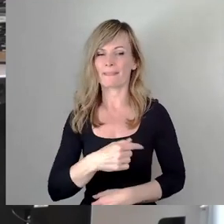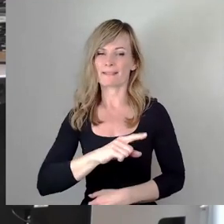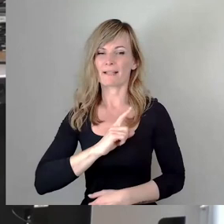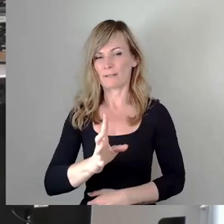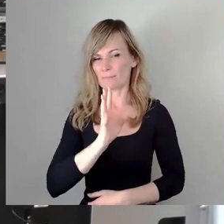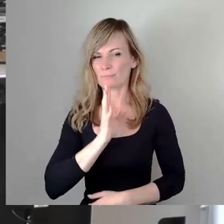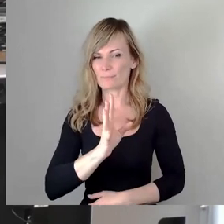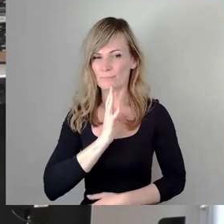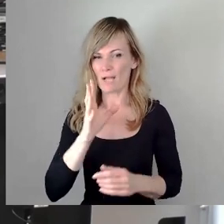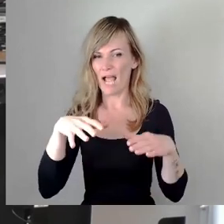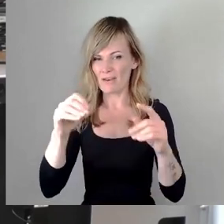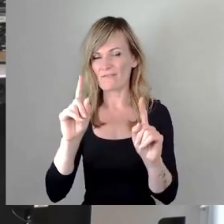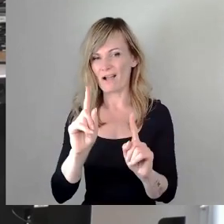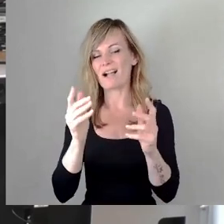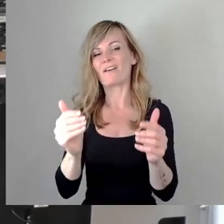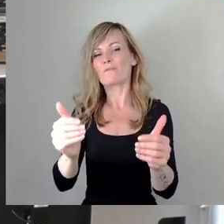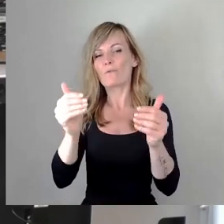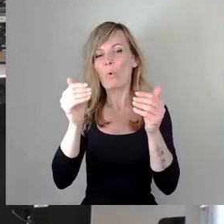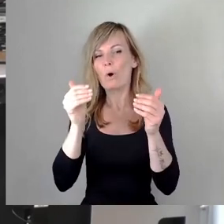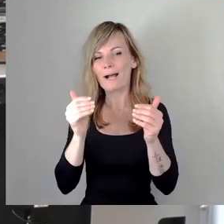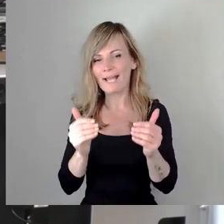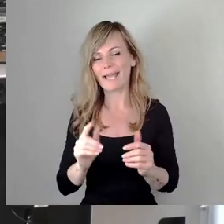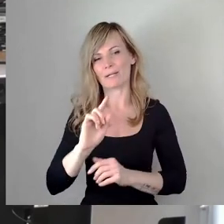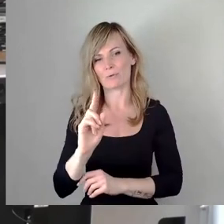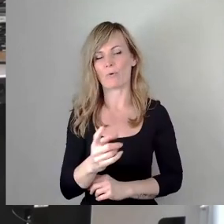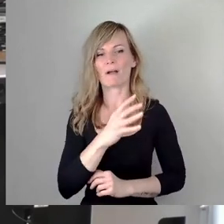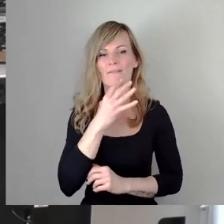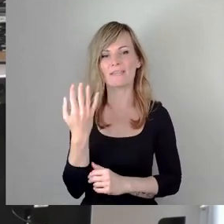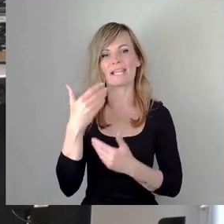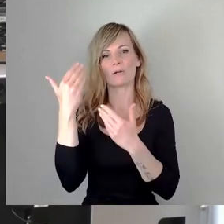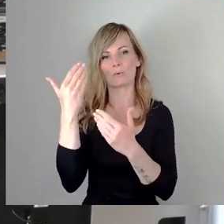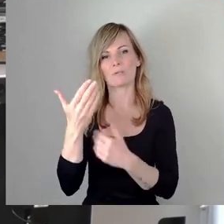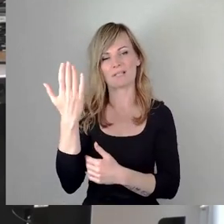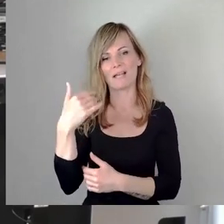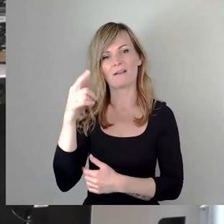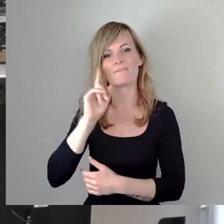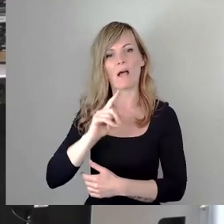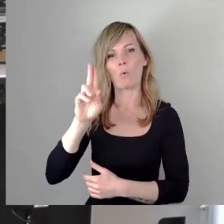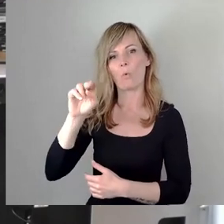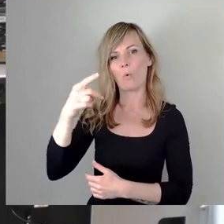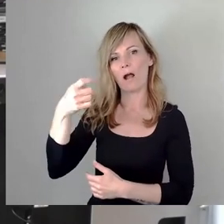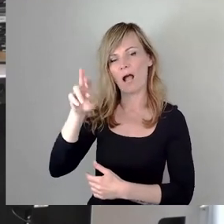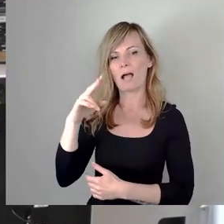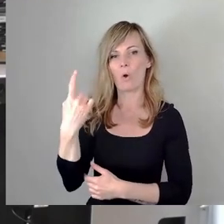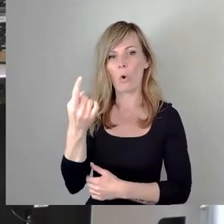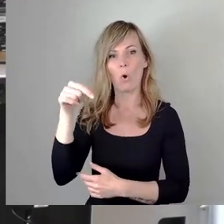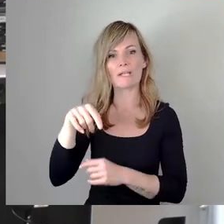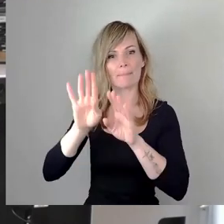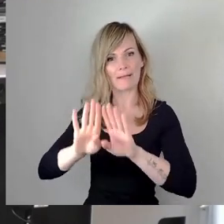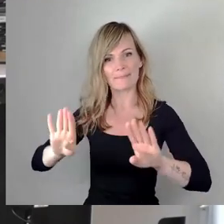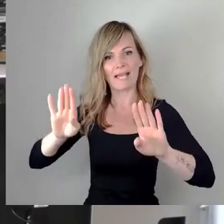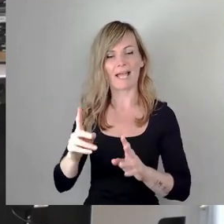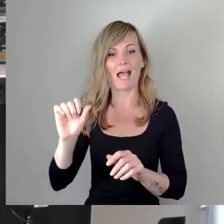dem, was ich hier kurz dazu zu sagen pflege, noch einmal viele Grüße von Frau Unger. Heute ist Premiere des aktuellen Stücks, deswegen ist sie leider nicht anwesend.